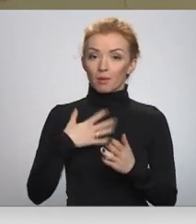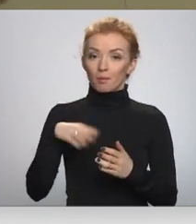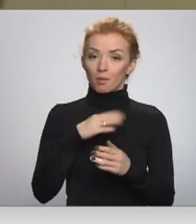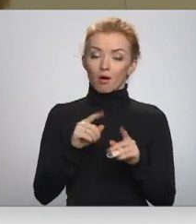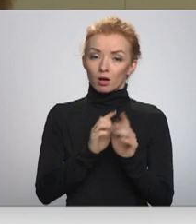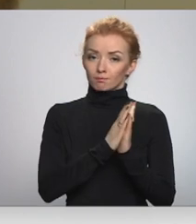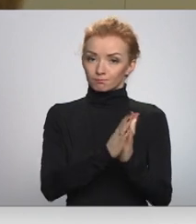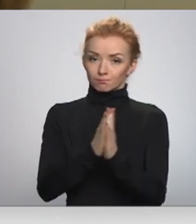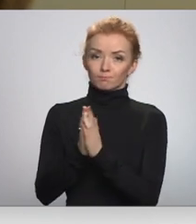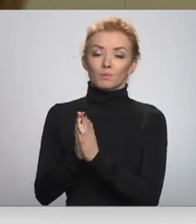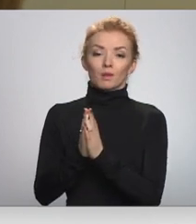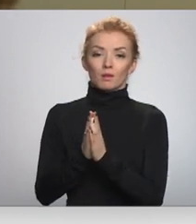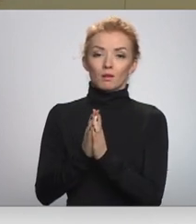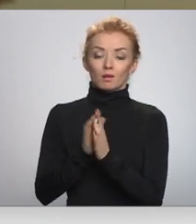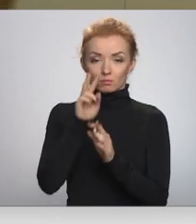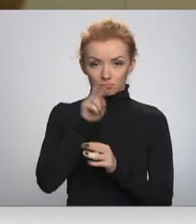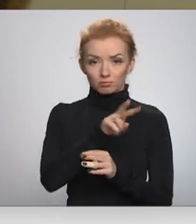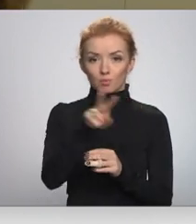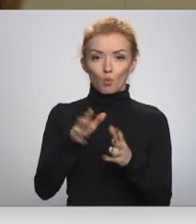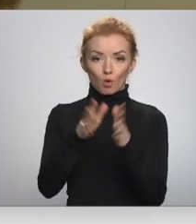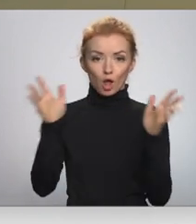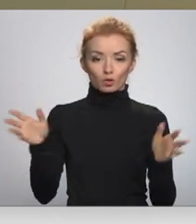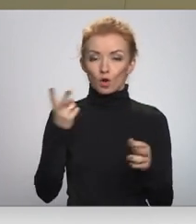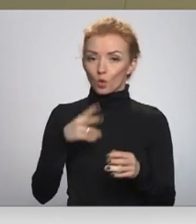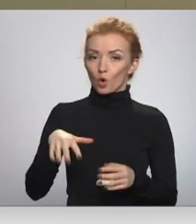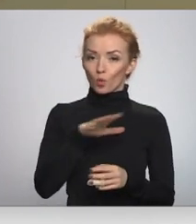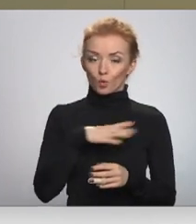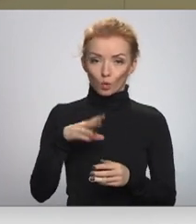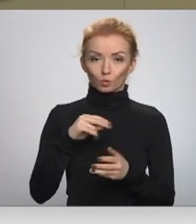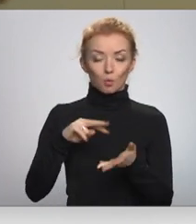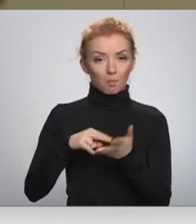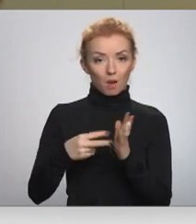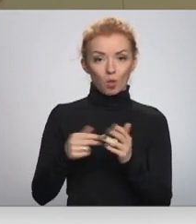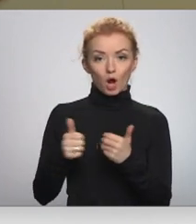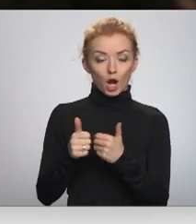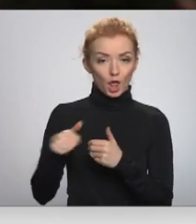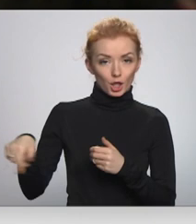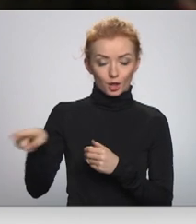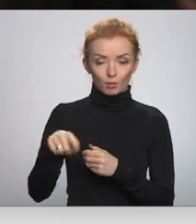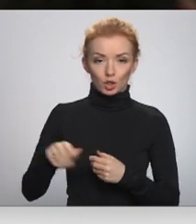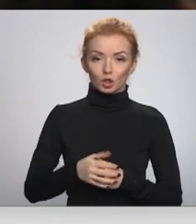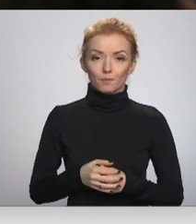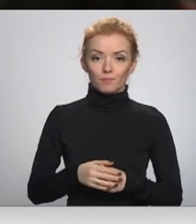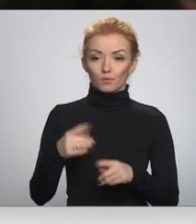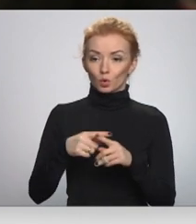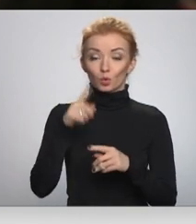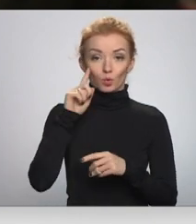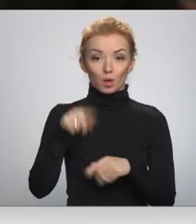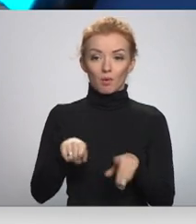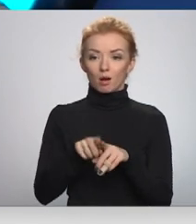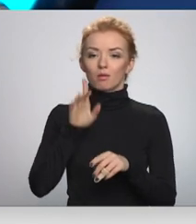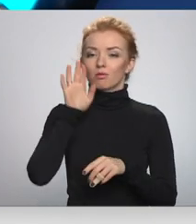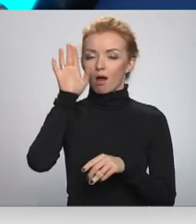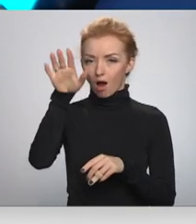redzēt ne tikai acīmredzamu, bet lūkoties plašāk, ko mūsu neparedzamais kaimiņš pat tiešām domā. Un, protams, arī nākotnes